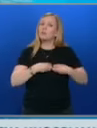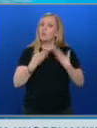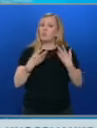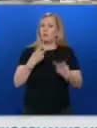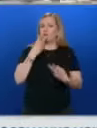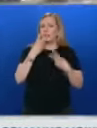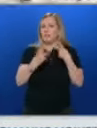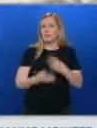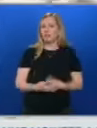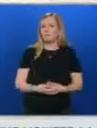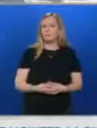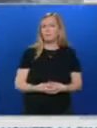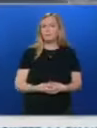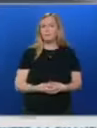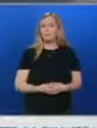Зоя Велинова.